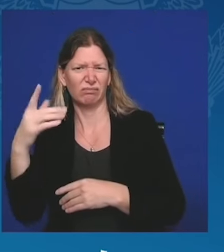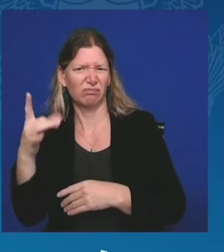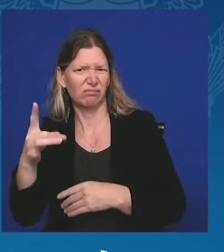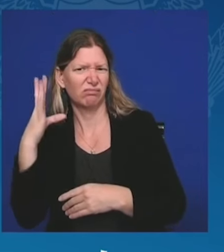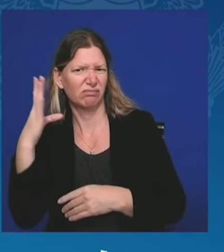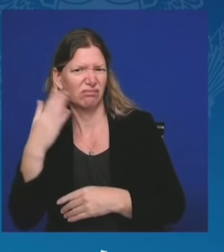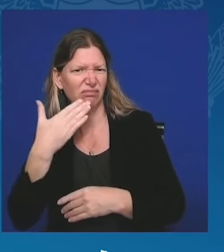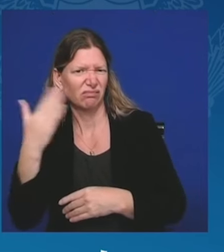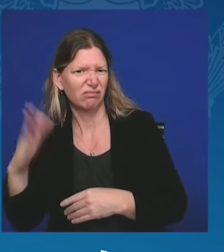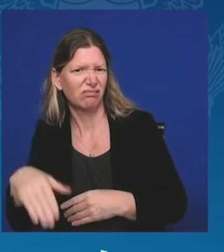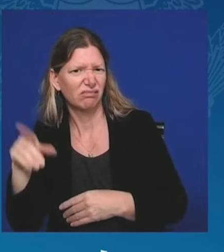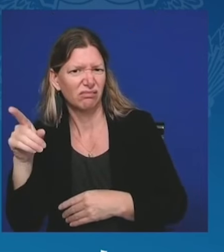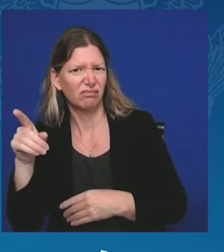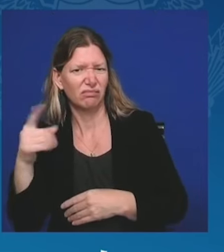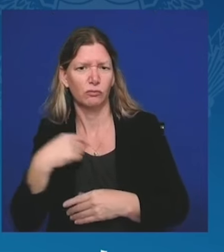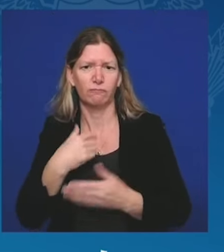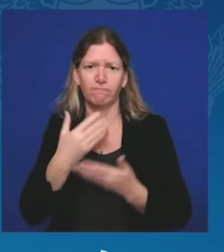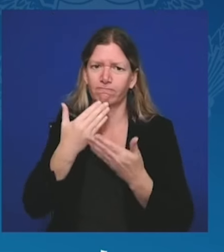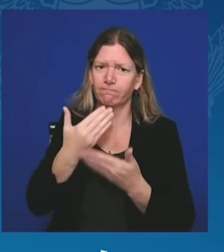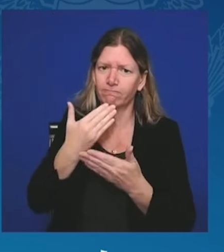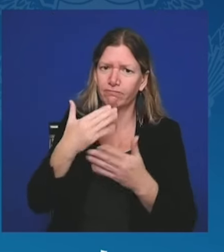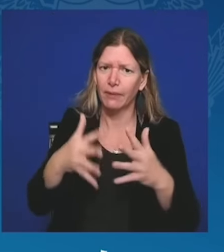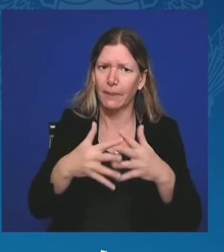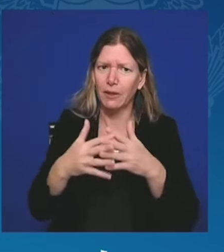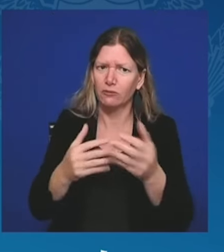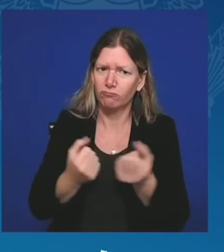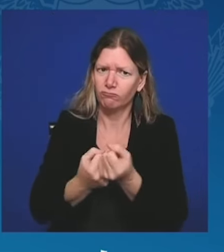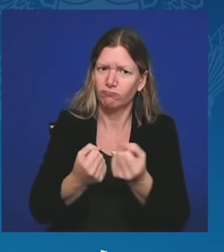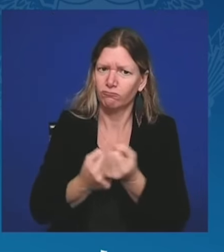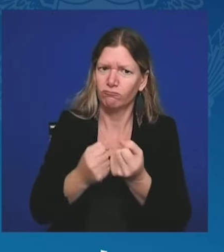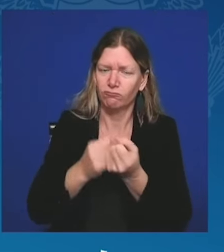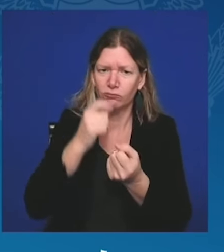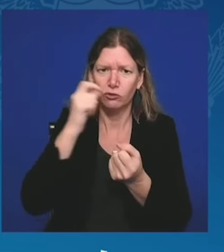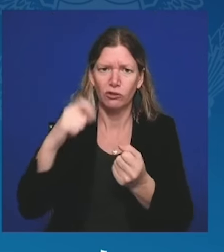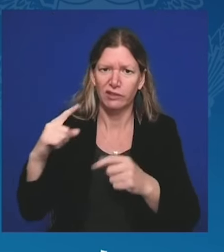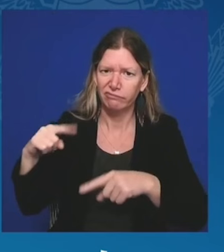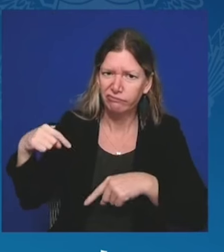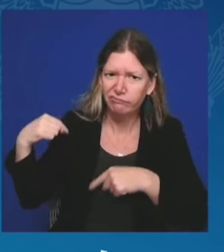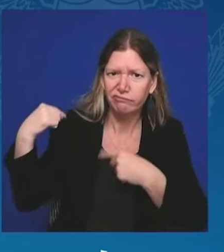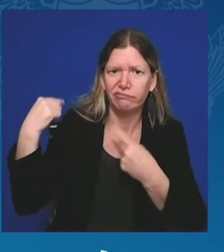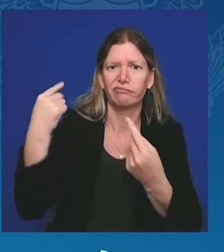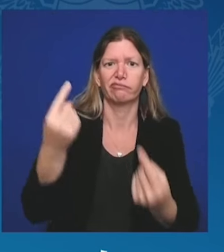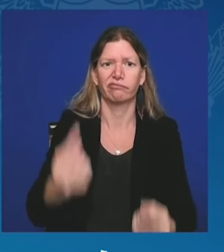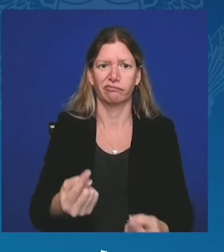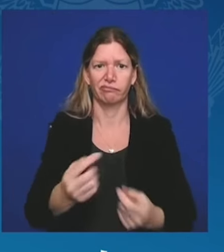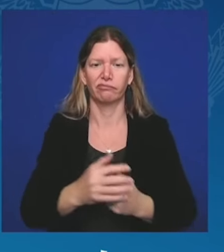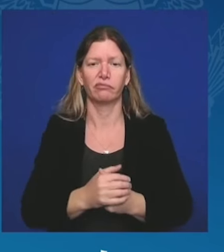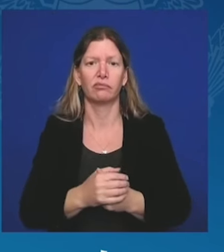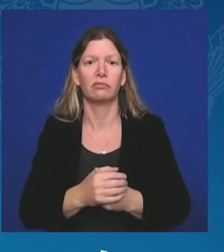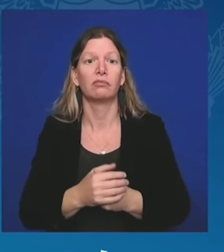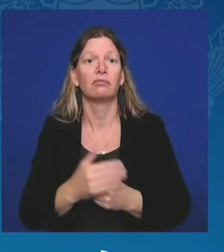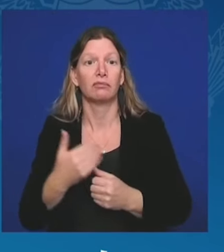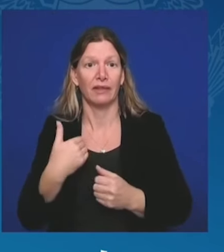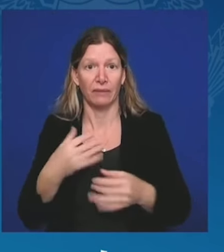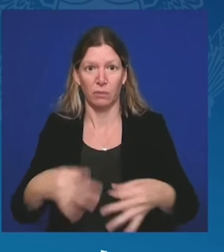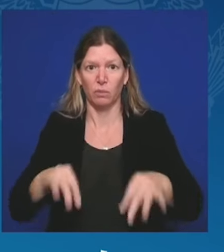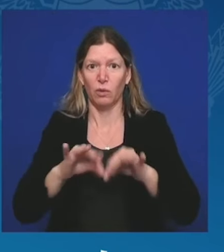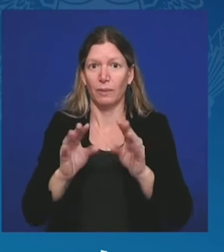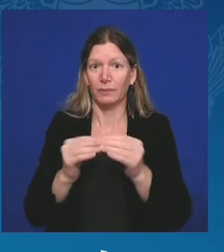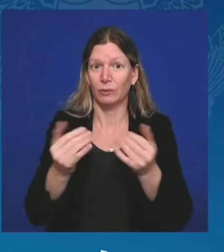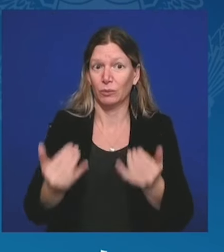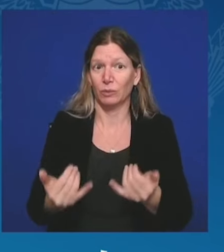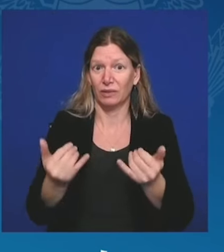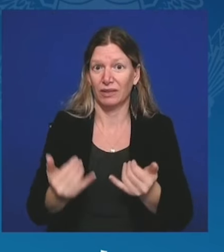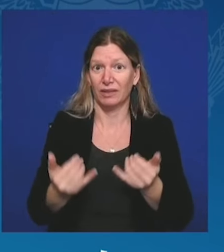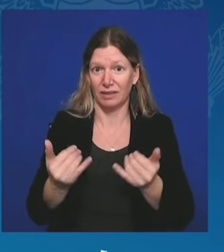Dziś będziemy mieli ważne spotkanie. Zaraz po tym, jak rozmawiałem z prezydentem Bidenem na temat planu zwycięstwa, a także